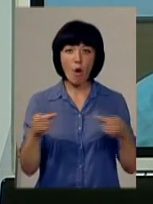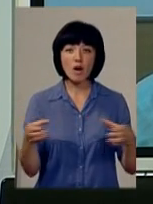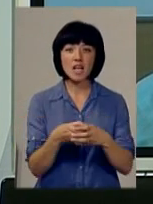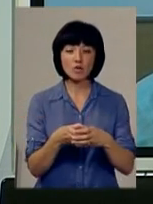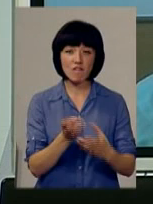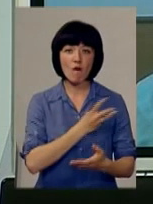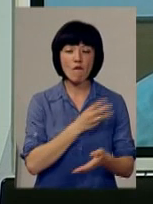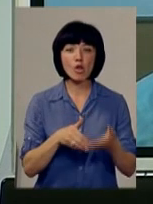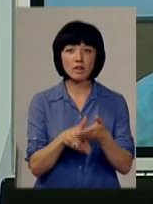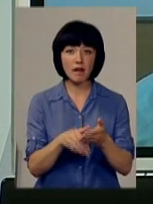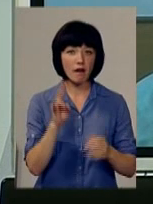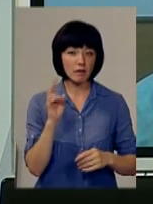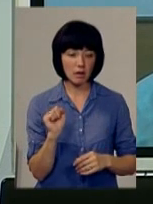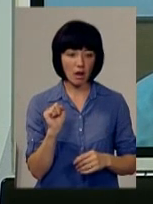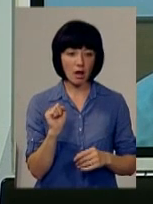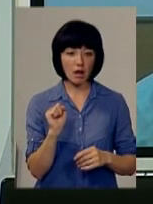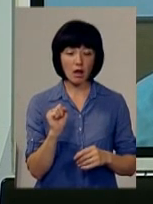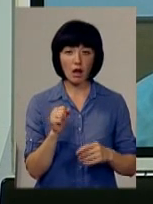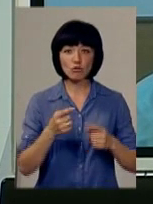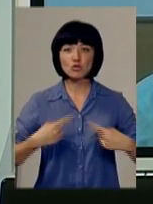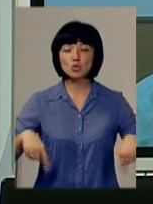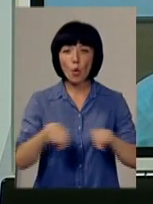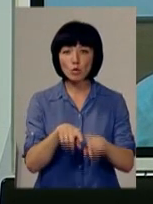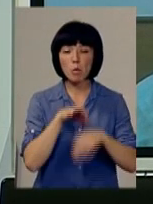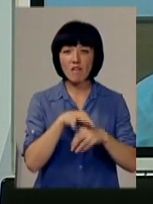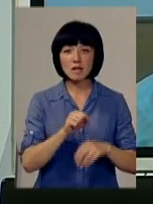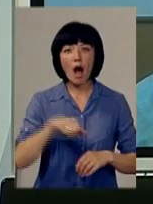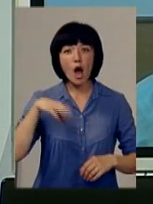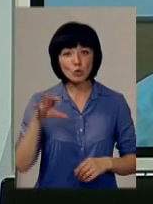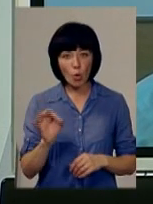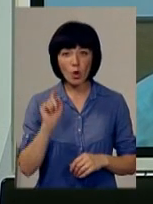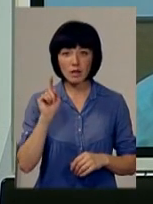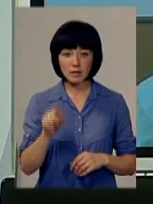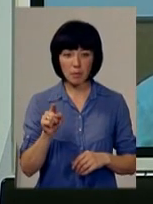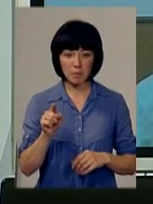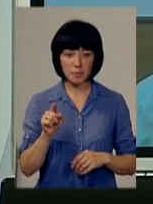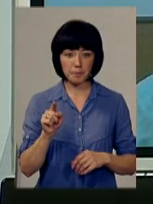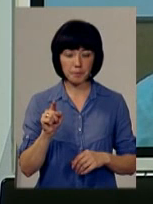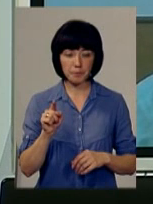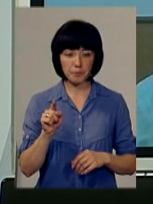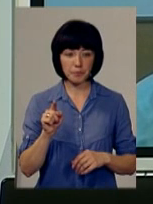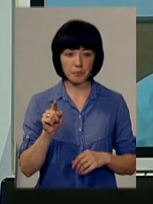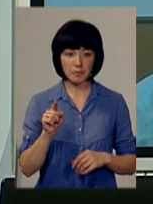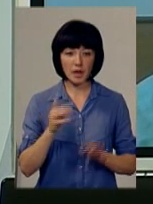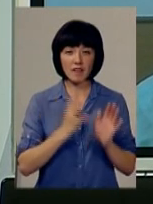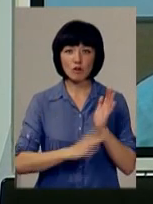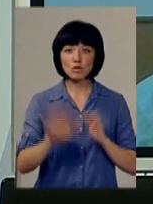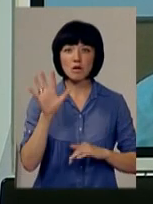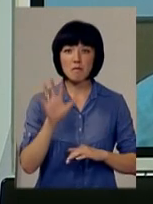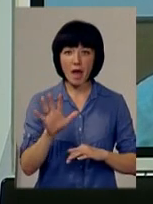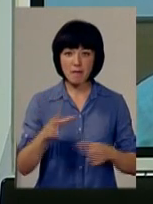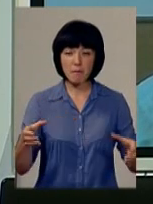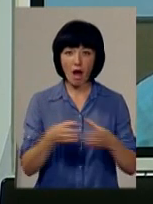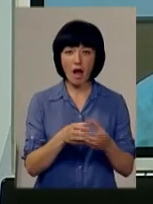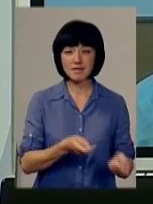волонтери, на зону проведення антитерористичної операції, саме тоді під Славінськ, де 95-й бригаді